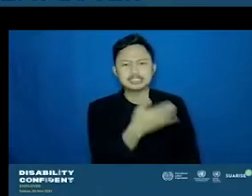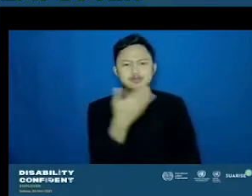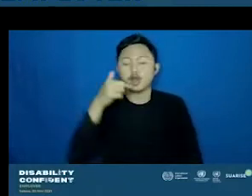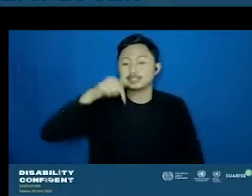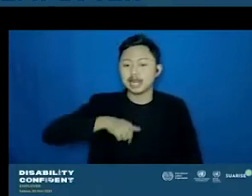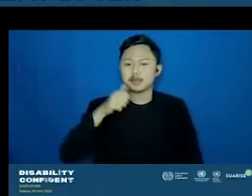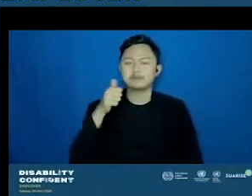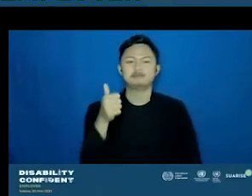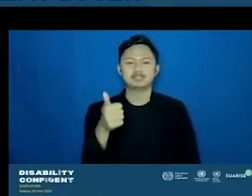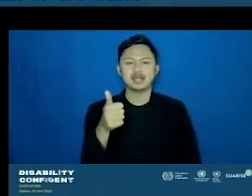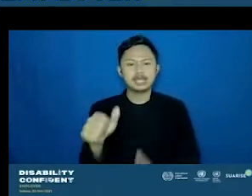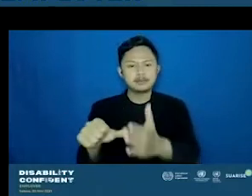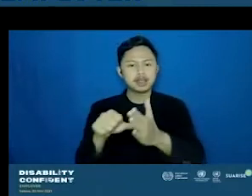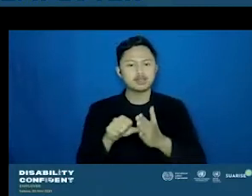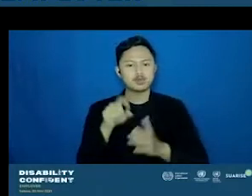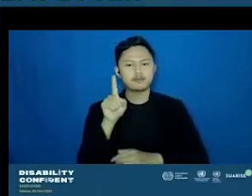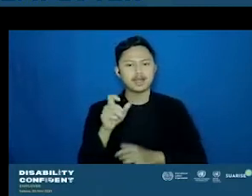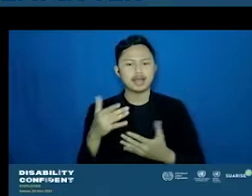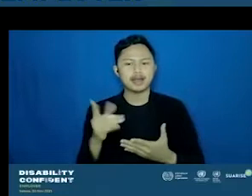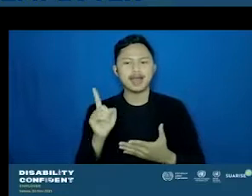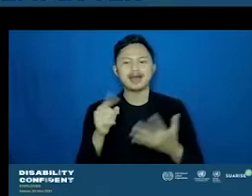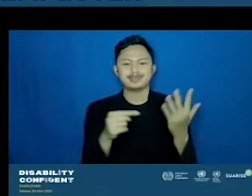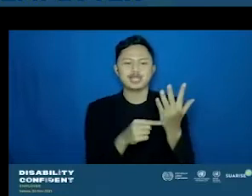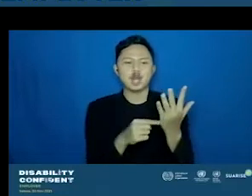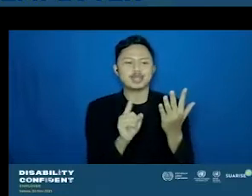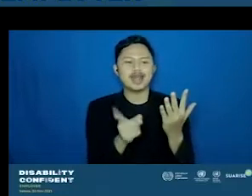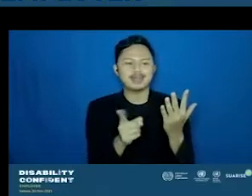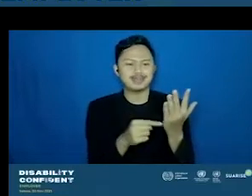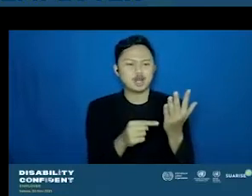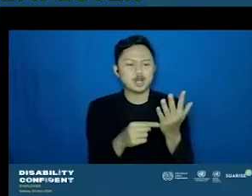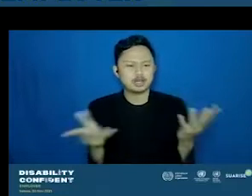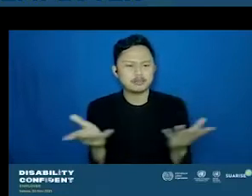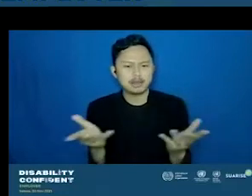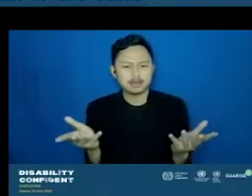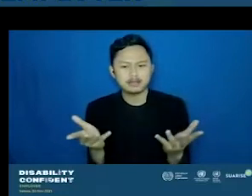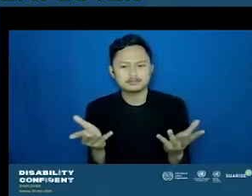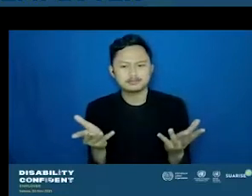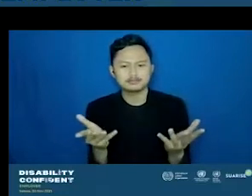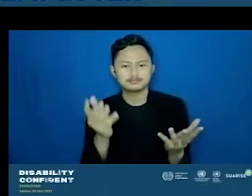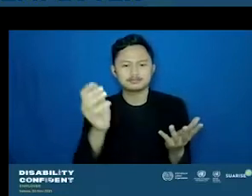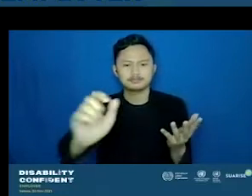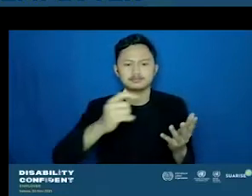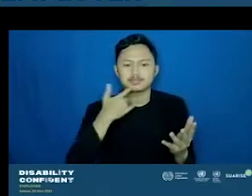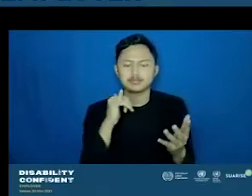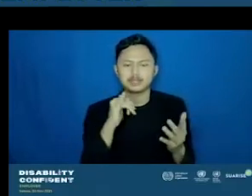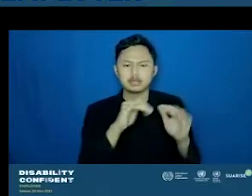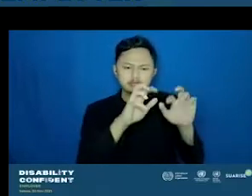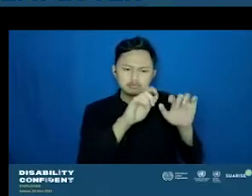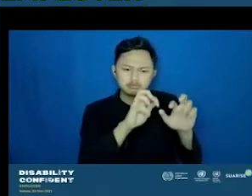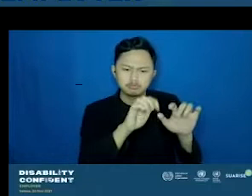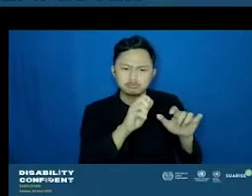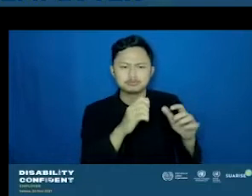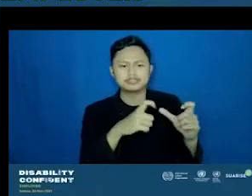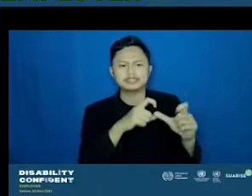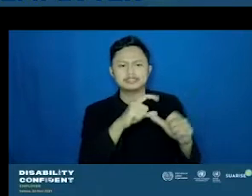bisa dibantu oleh teknologi yang ada di komputer, screen reader misalnya gitu. Jadi